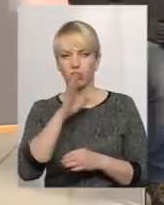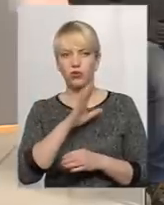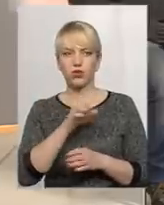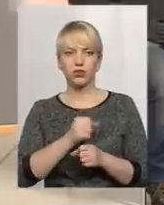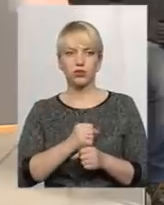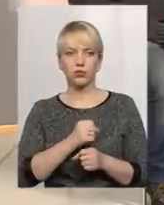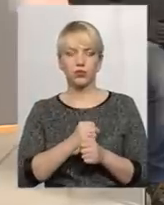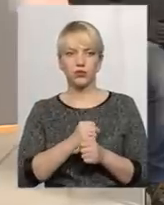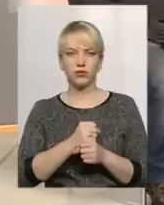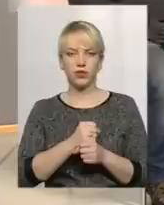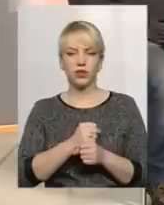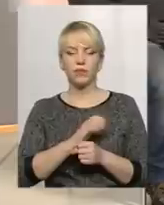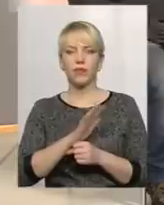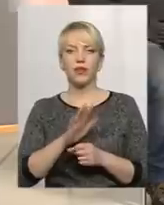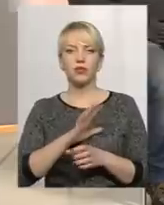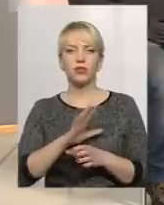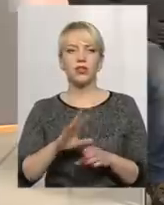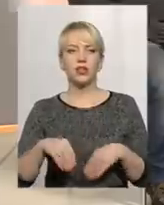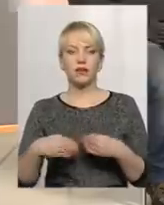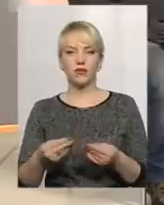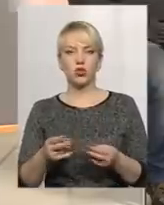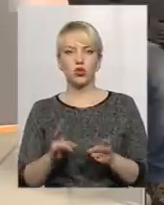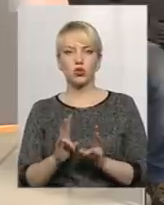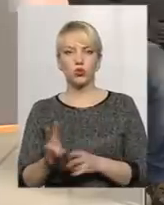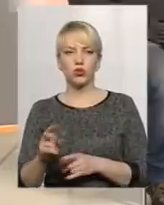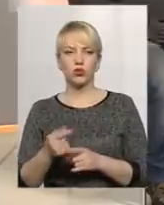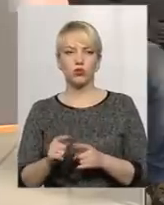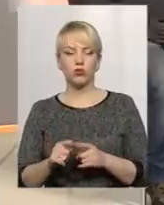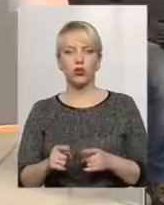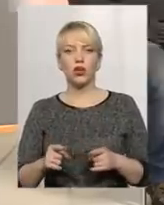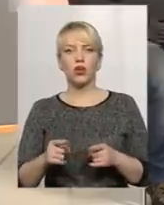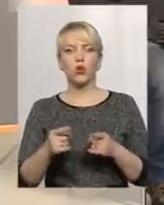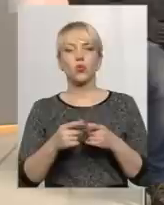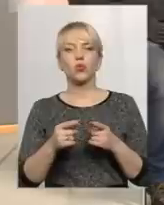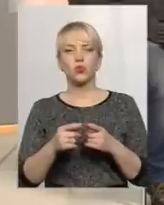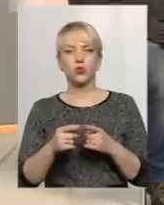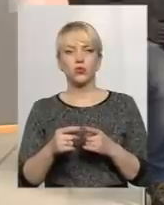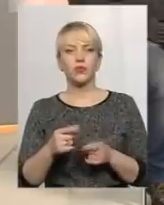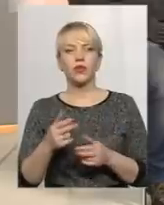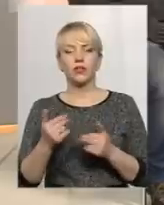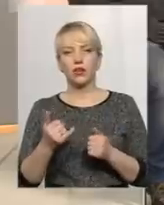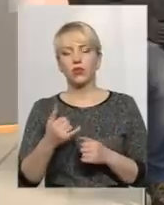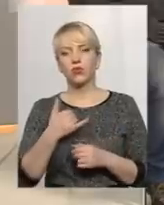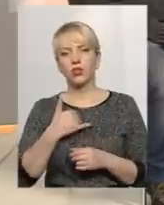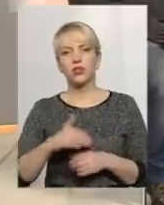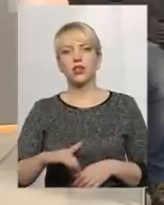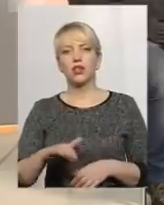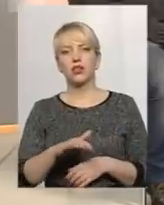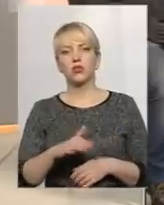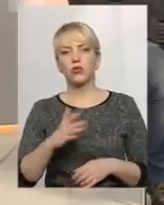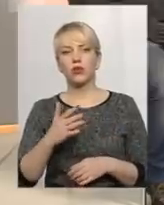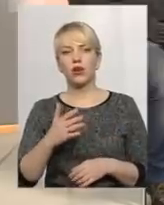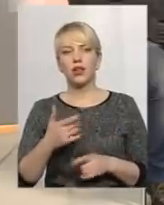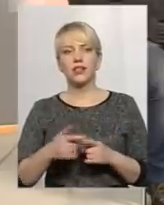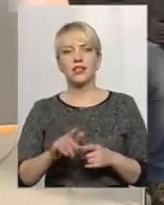зробив, не наніс шкоди тому заповідному куточку? Звичайно, територія Національного природного парку це ж не є